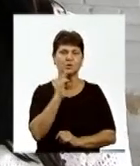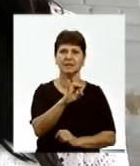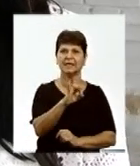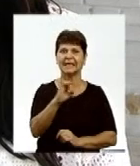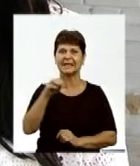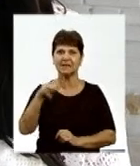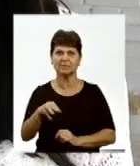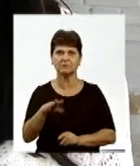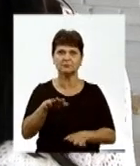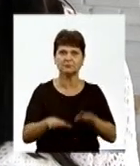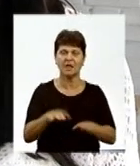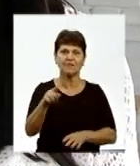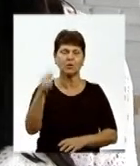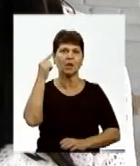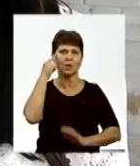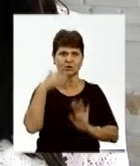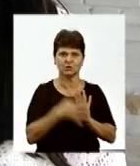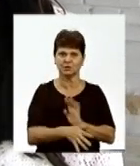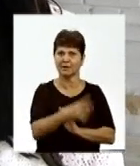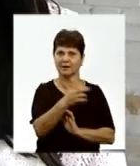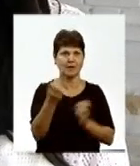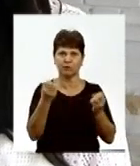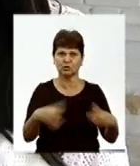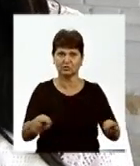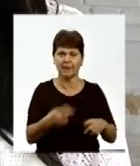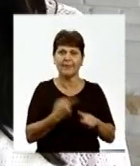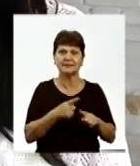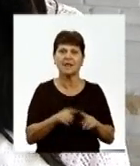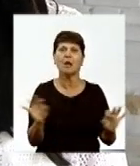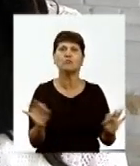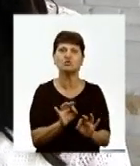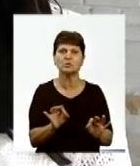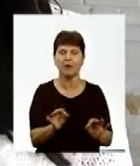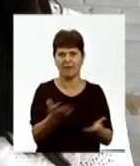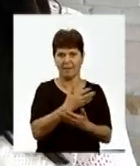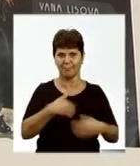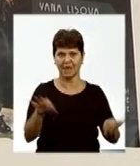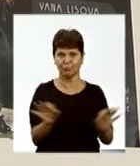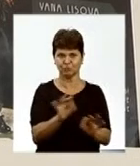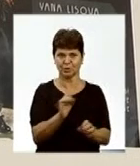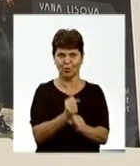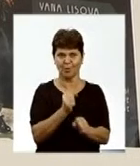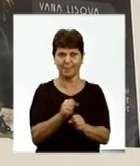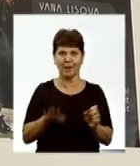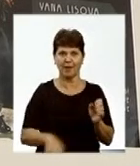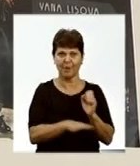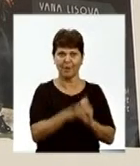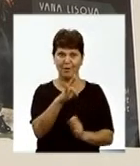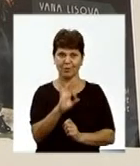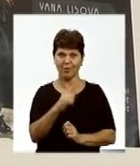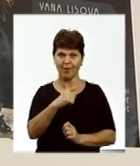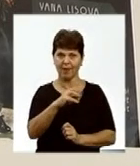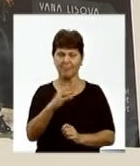розуміють, що це не просто танець, це ще музика. Ми її робимо своїми ногами. Тому ми саме в цьому